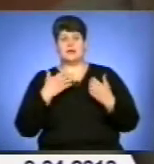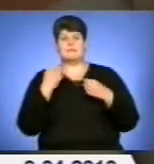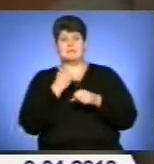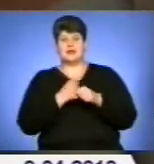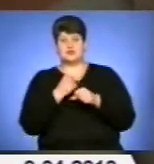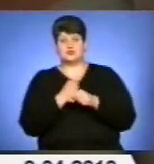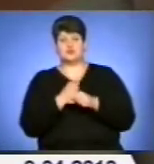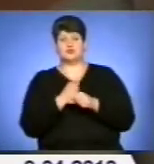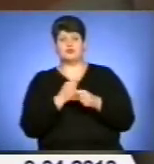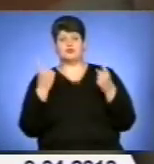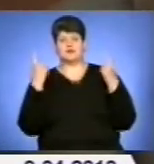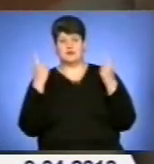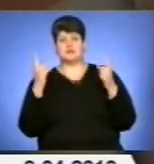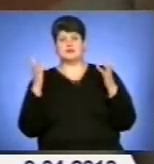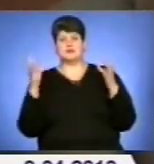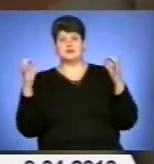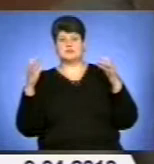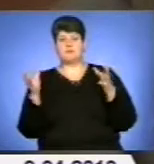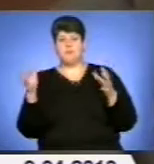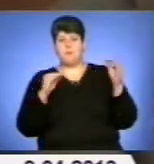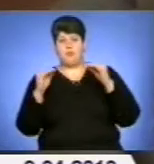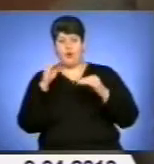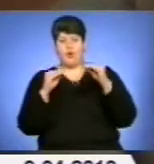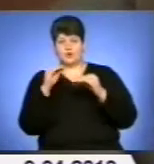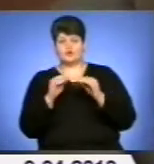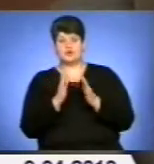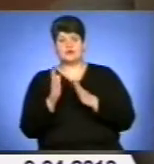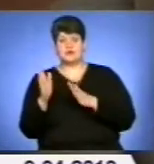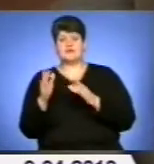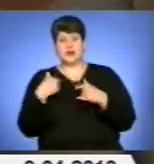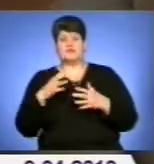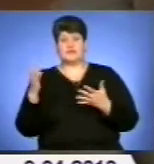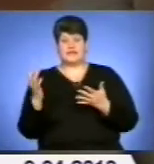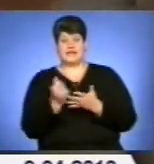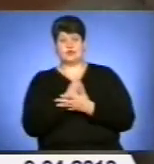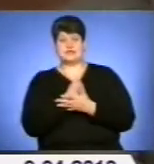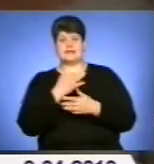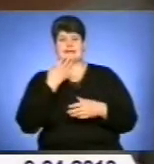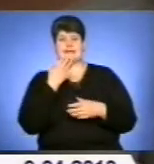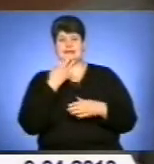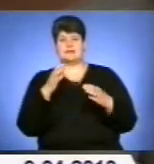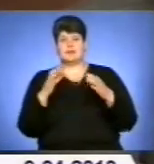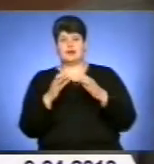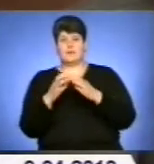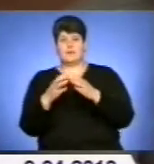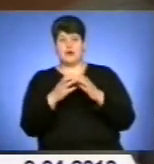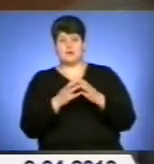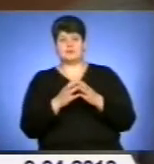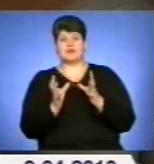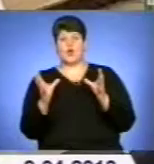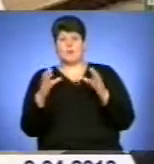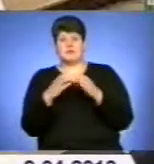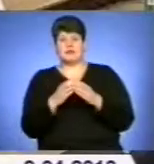мультизборочному принципу, тобто нам вдалося іноземні компанії об'єднати на одному-двух